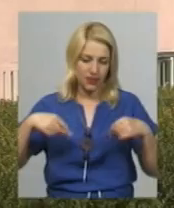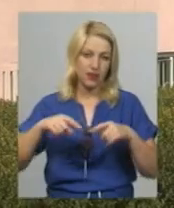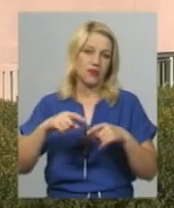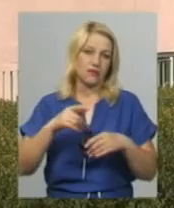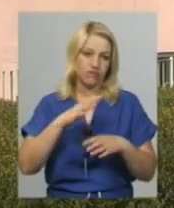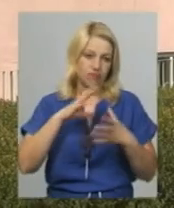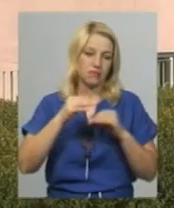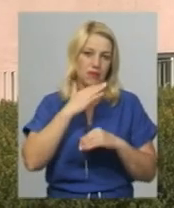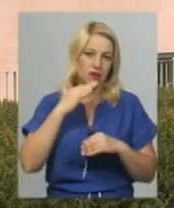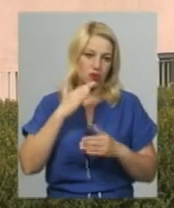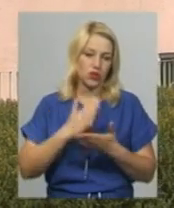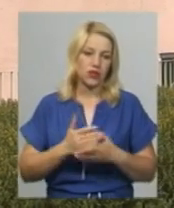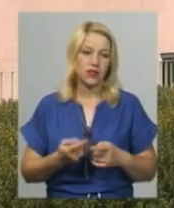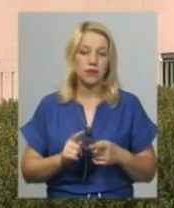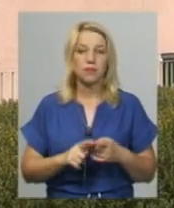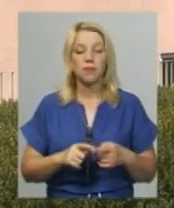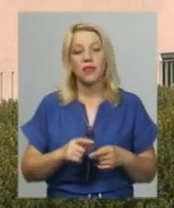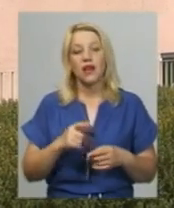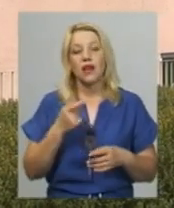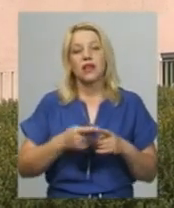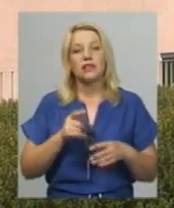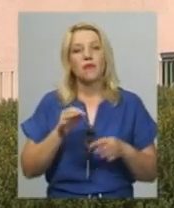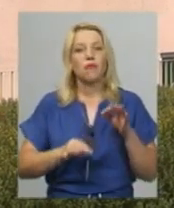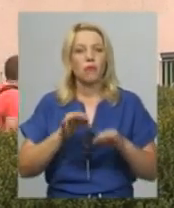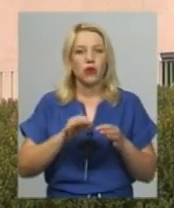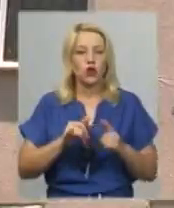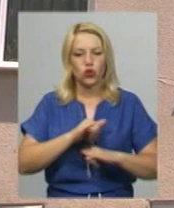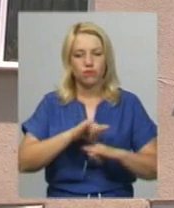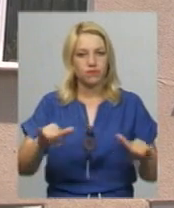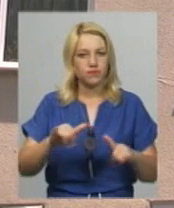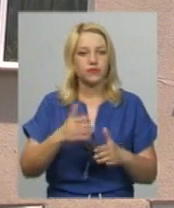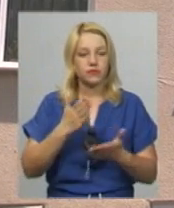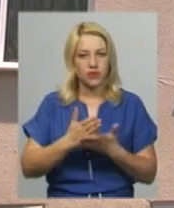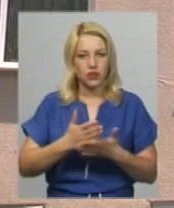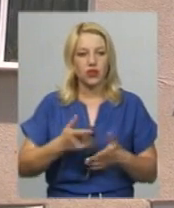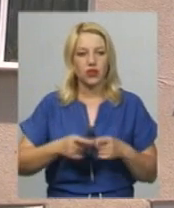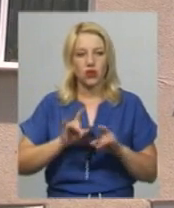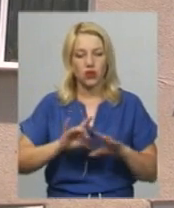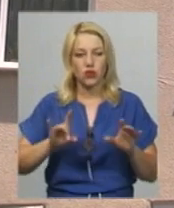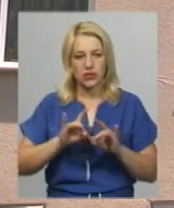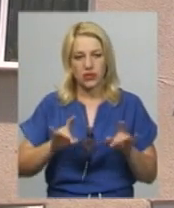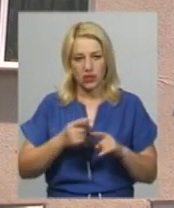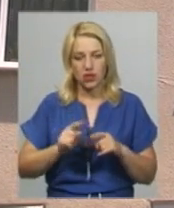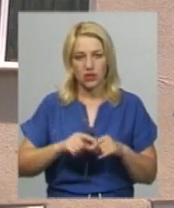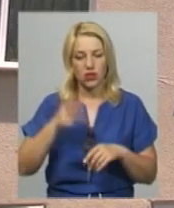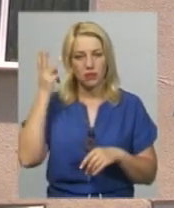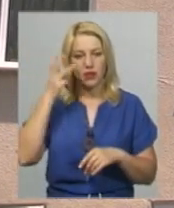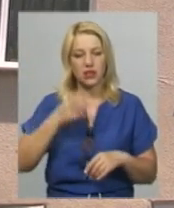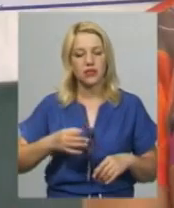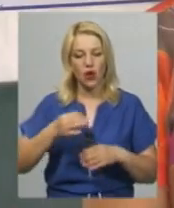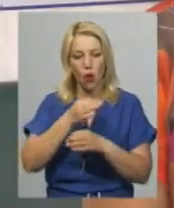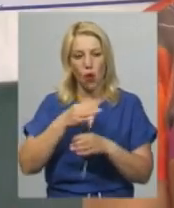Збутник ботулізму широко розпосюджений в природі, каже лікар відділення Організації санітарно-гігієнічних досліджень Хмельницького обласного